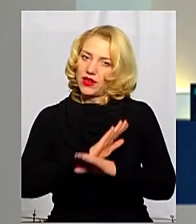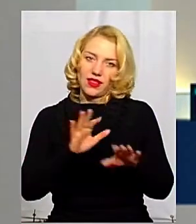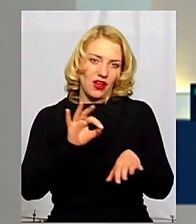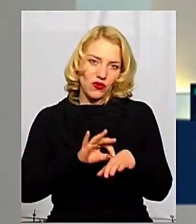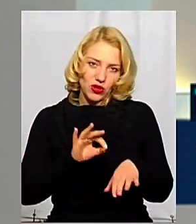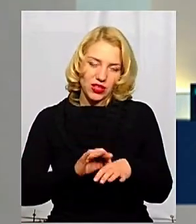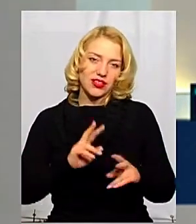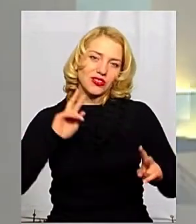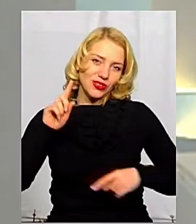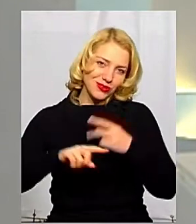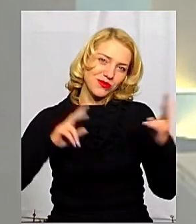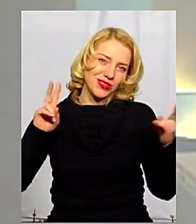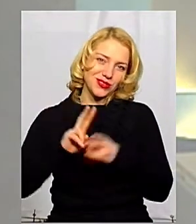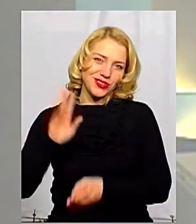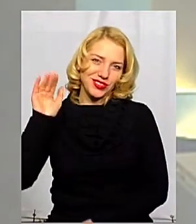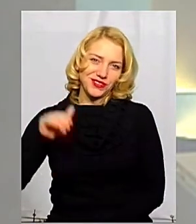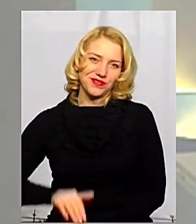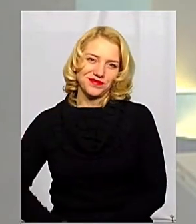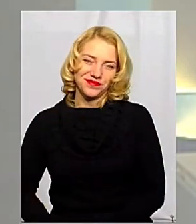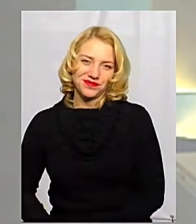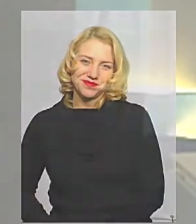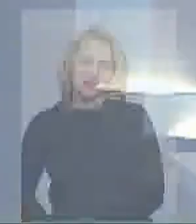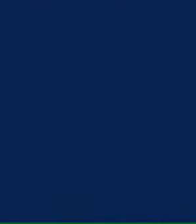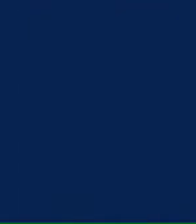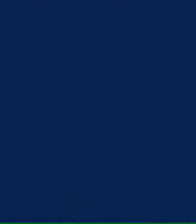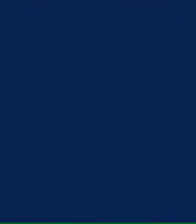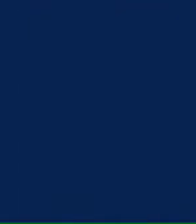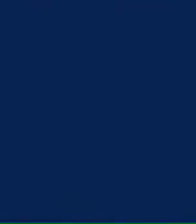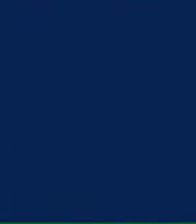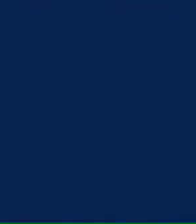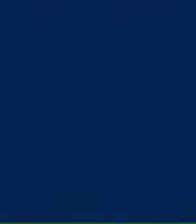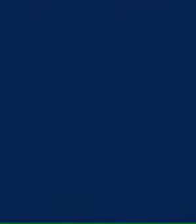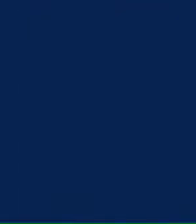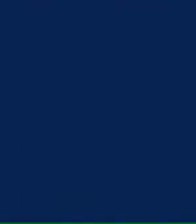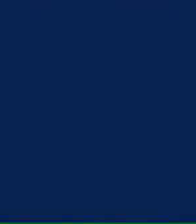зустрінемося у темі дня. Дякую. Дякую.